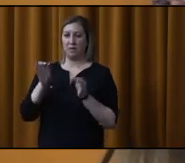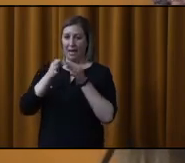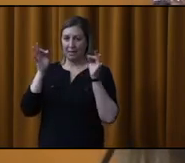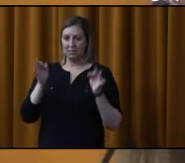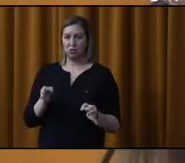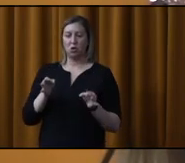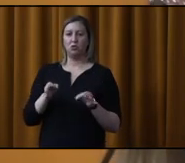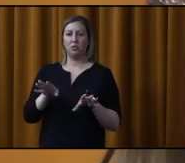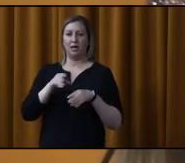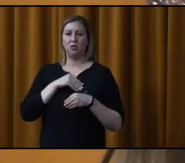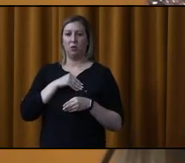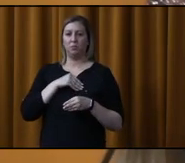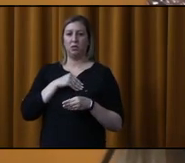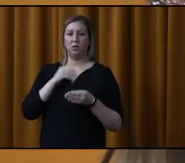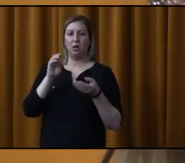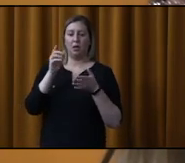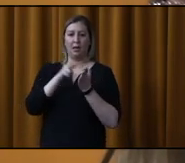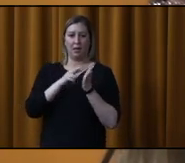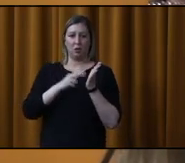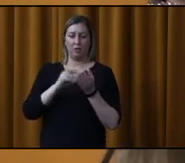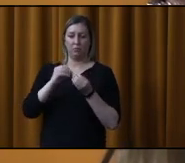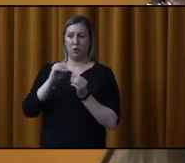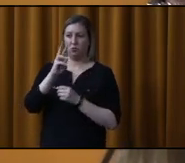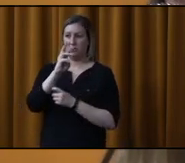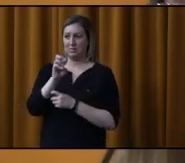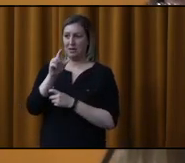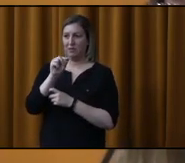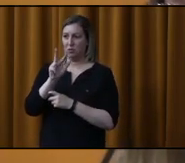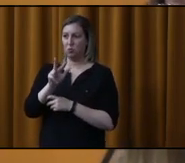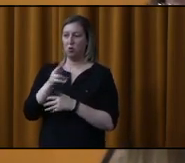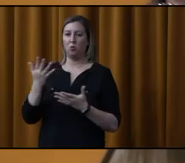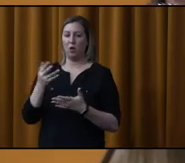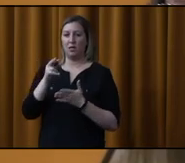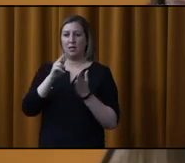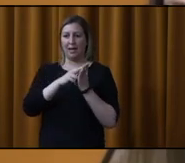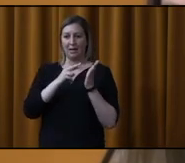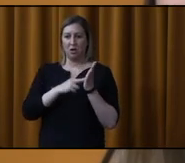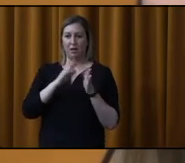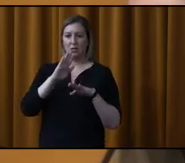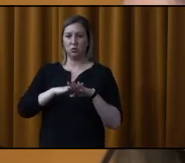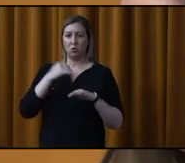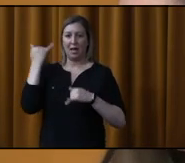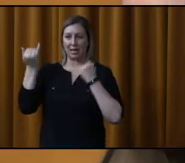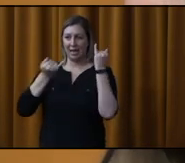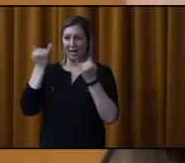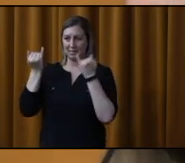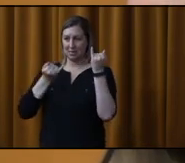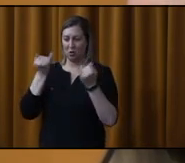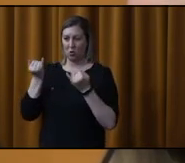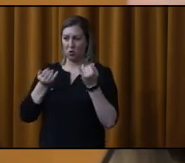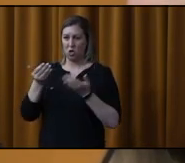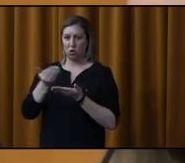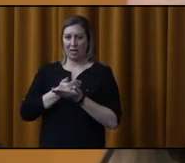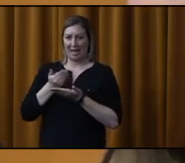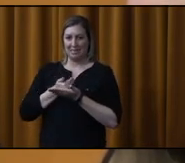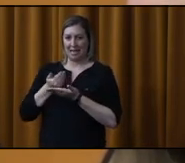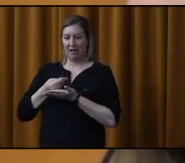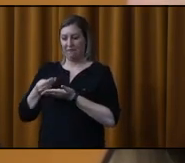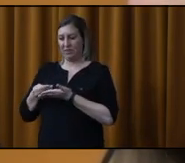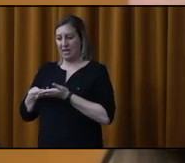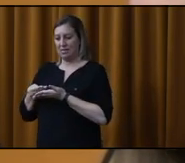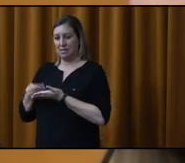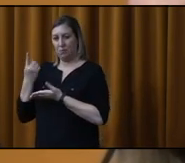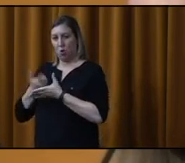d'adopter le règlement numéro 623 intitulé « Règlement relatif à la création d'une réserve financière pour le